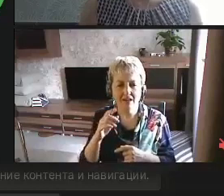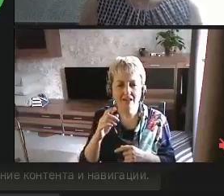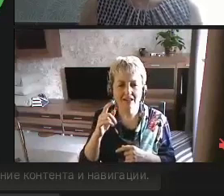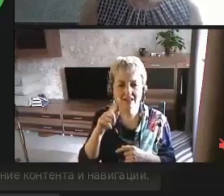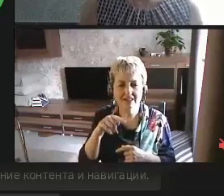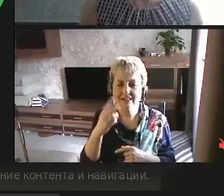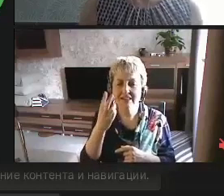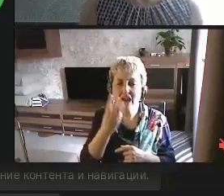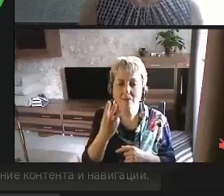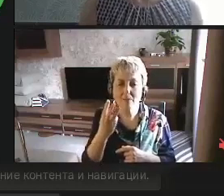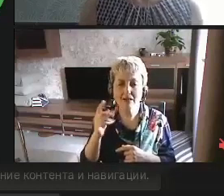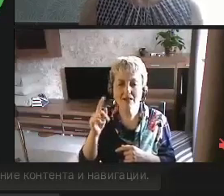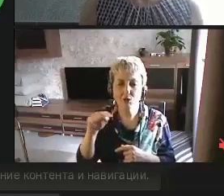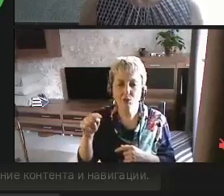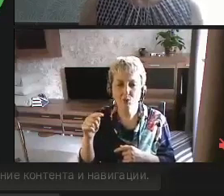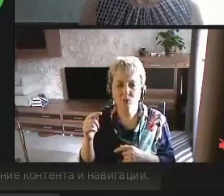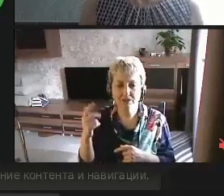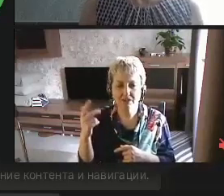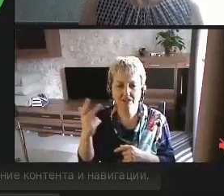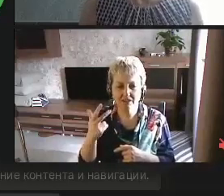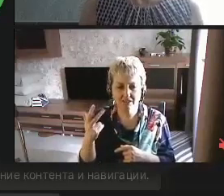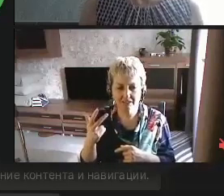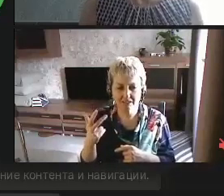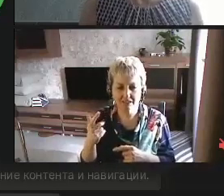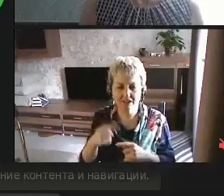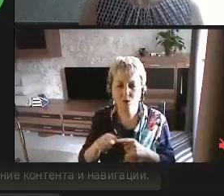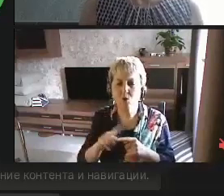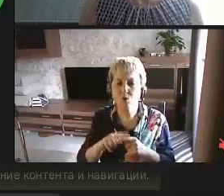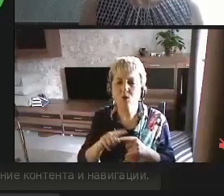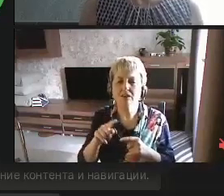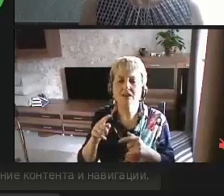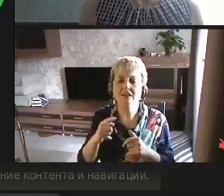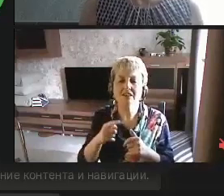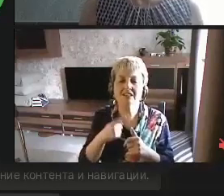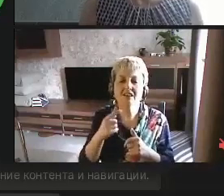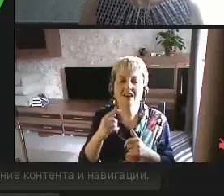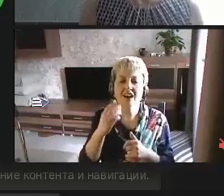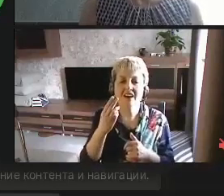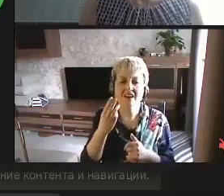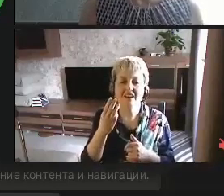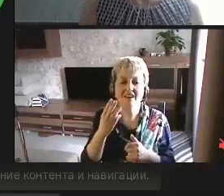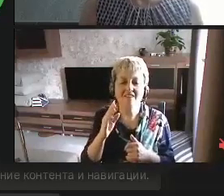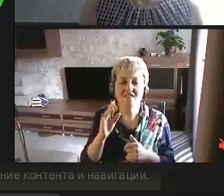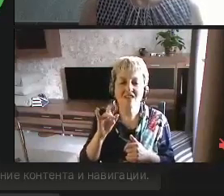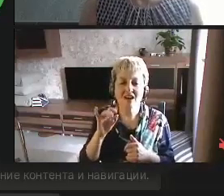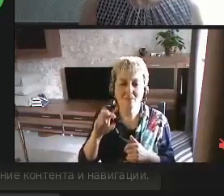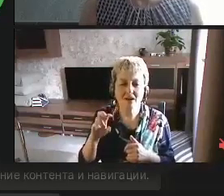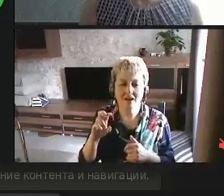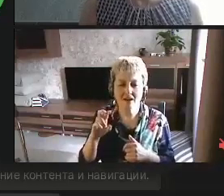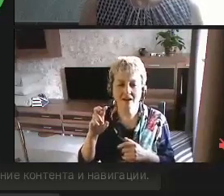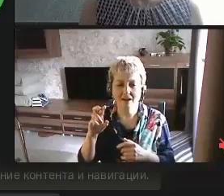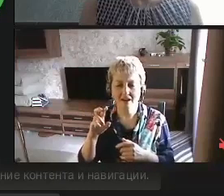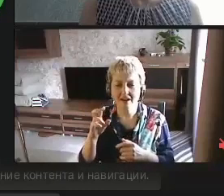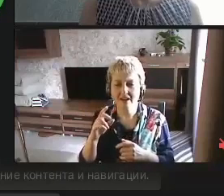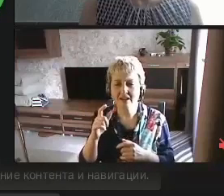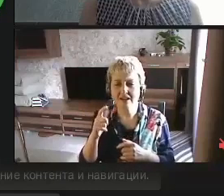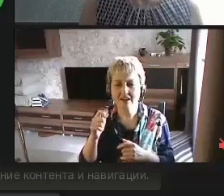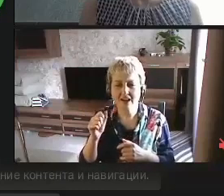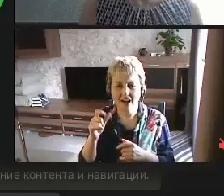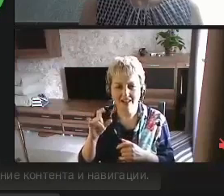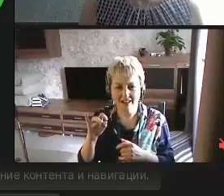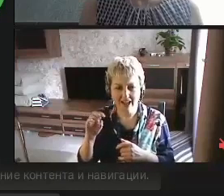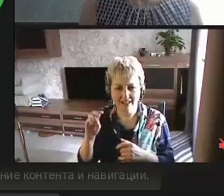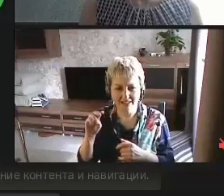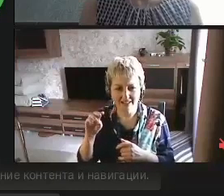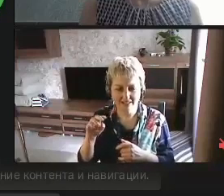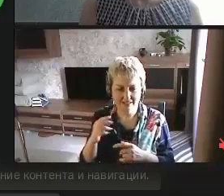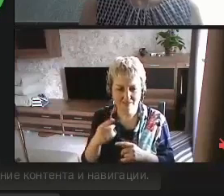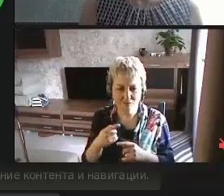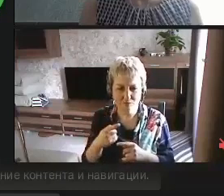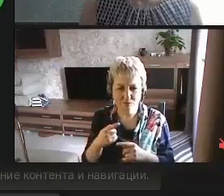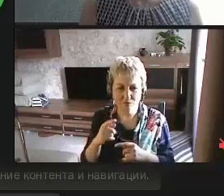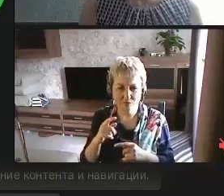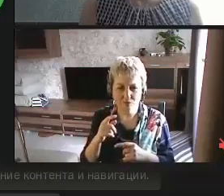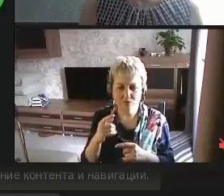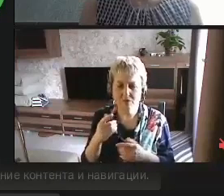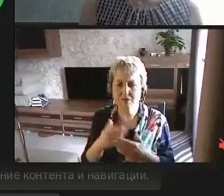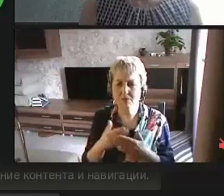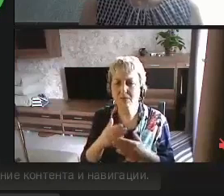W3C, и он называется Web Content Accessibility Guidelines, то есть